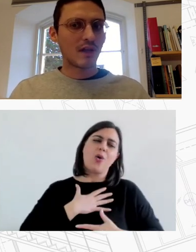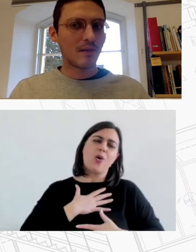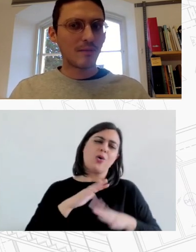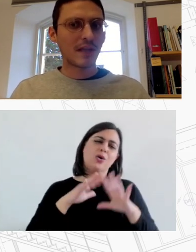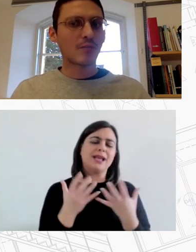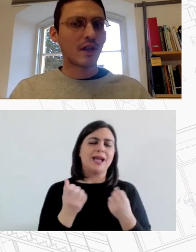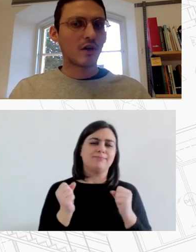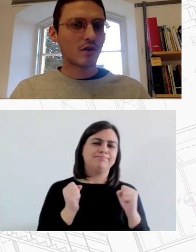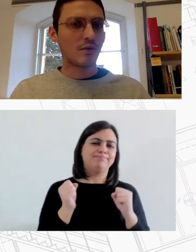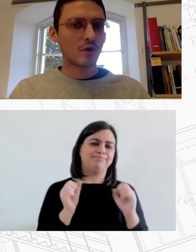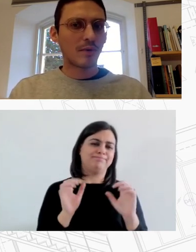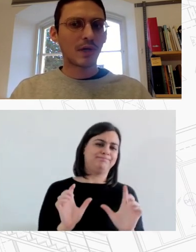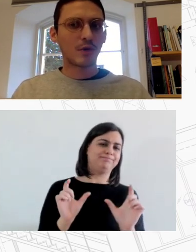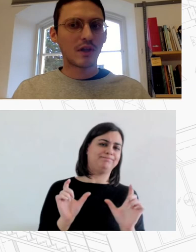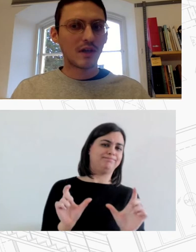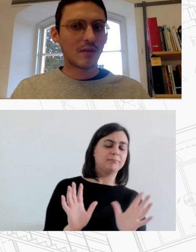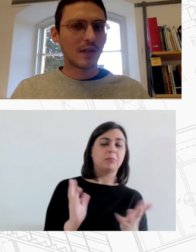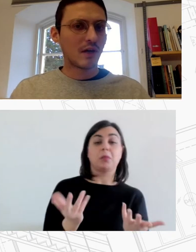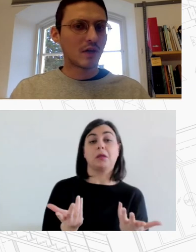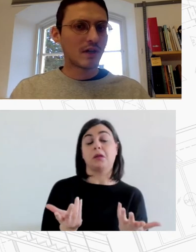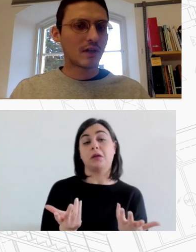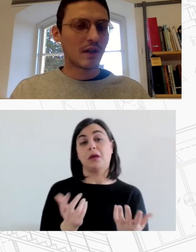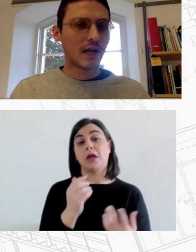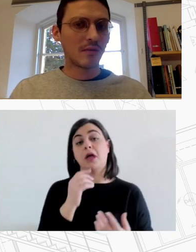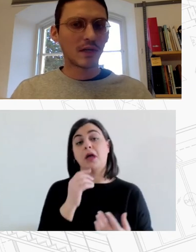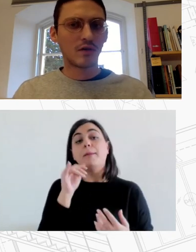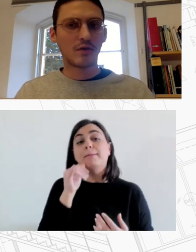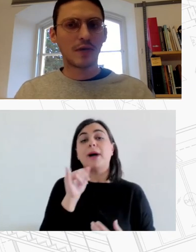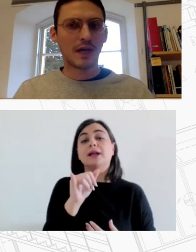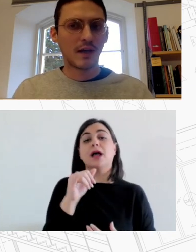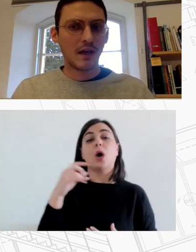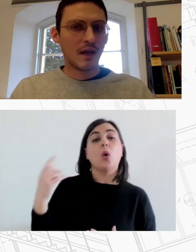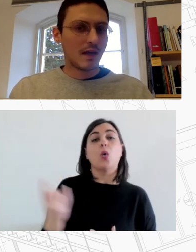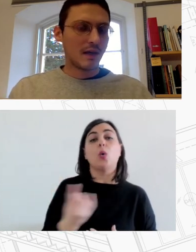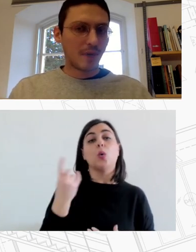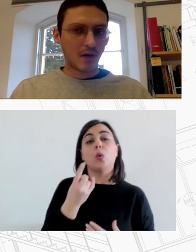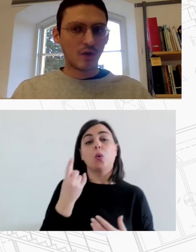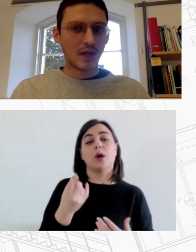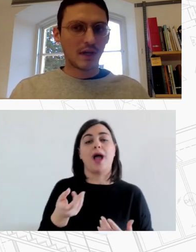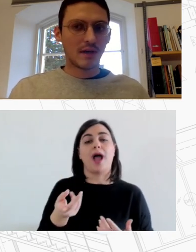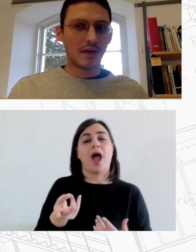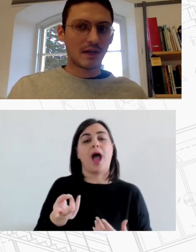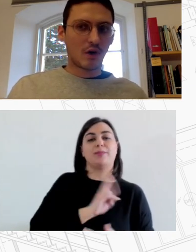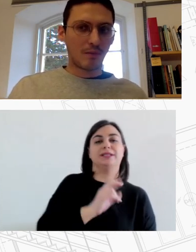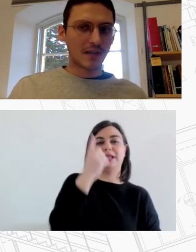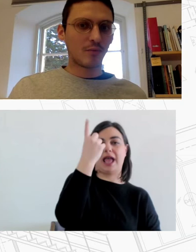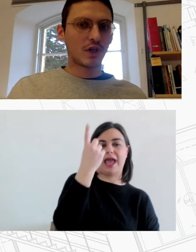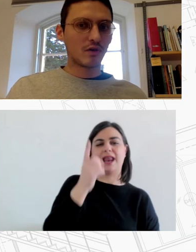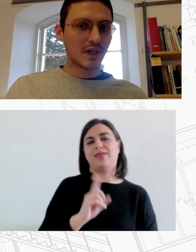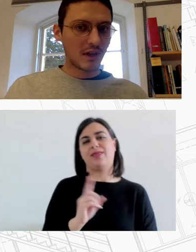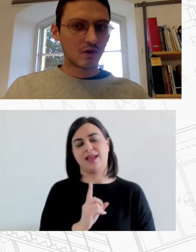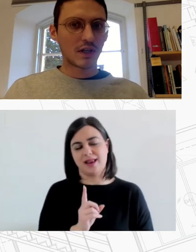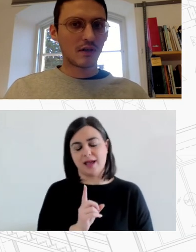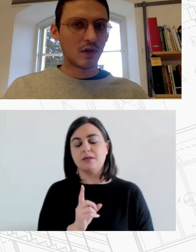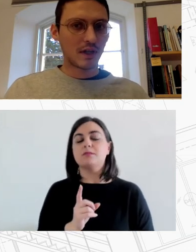μοναδική με έναν μοναδικό τρόπο και με μια μοναδική ερμηνεία όταν γίνεται δηλαδή μια κοινοτοπία Υπάρχουν κομμάτια που